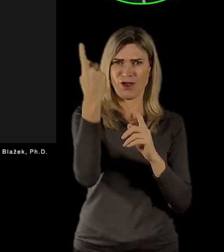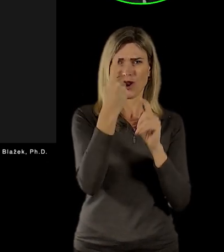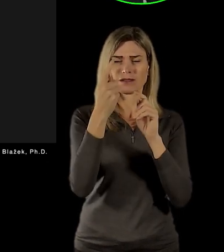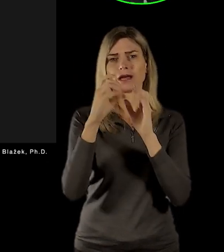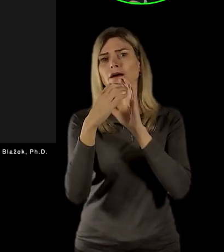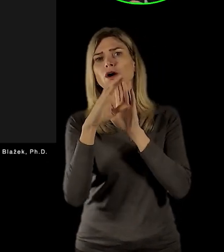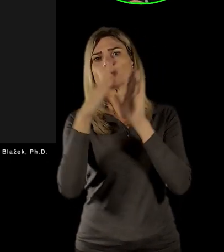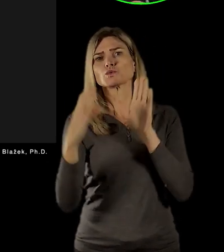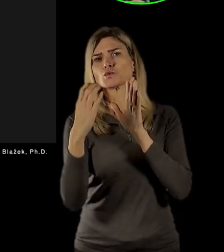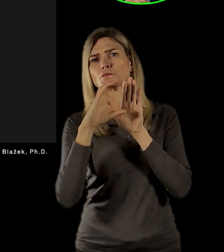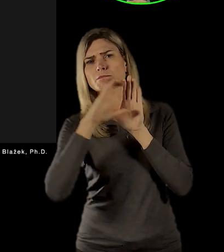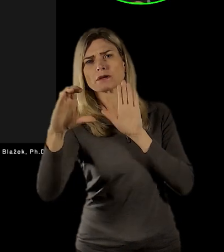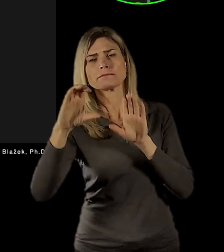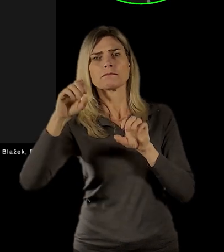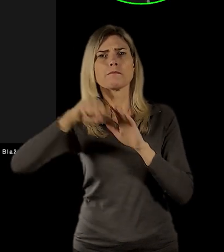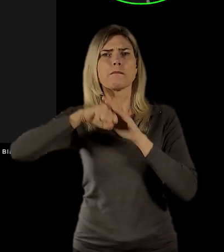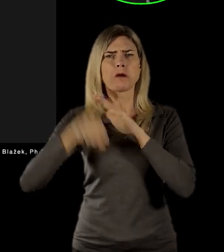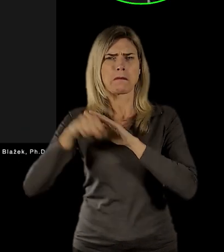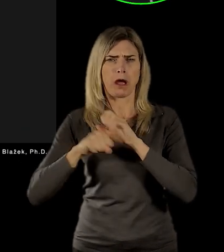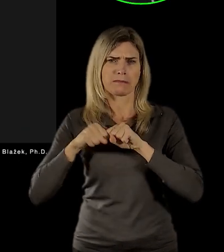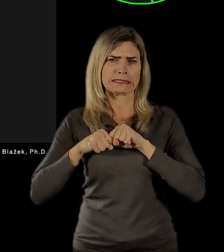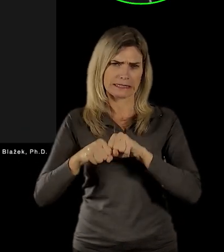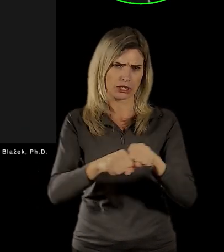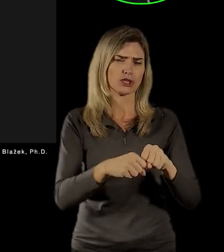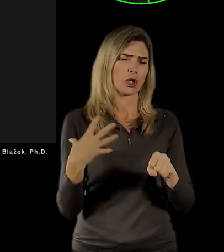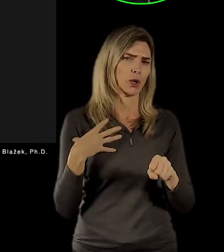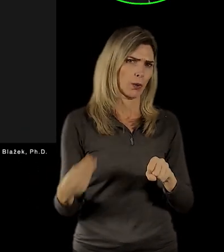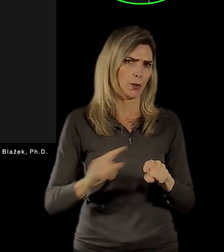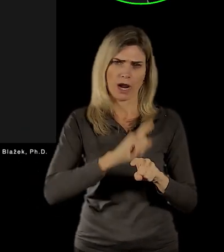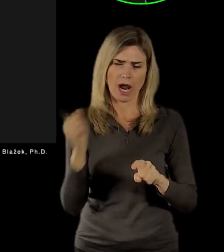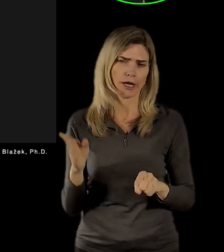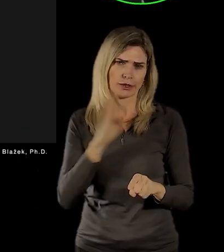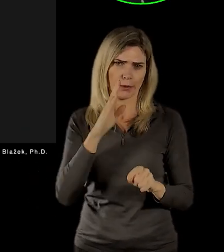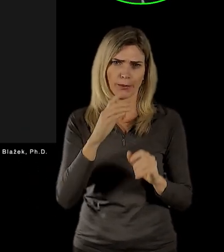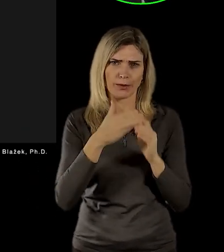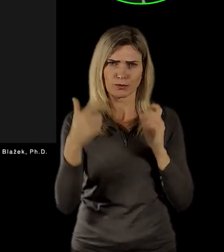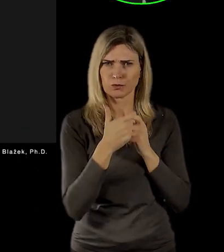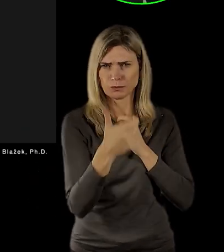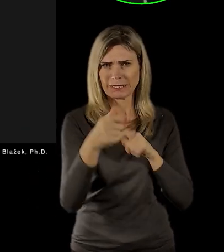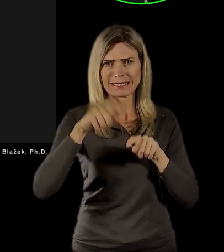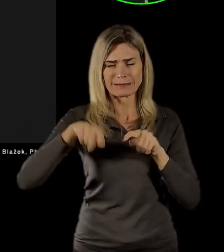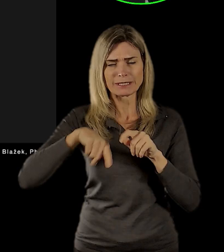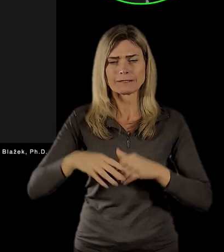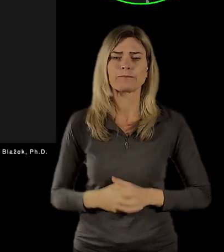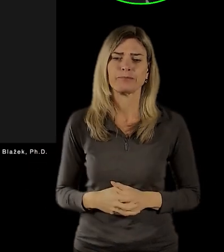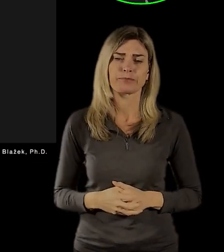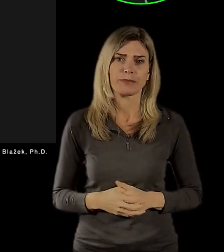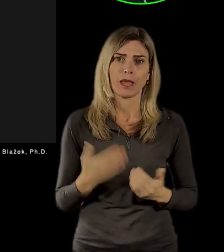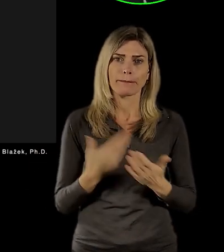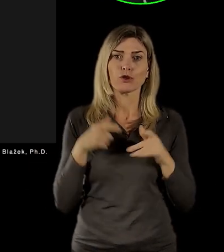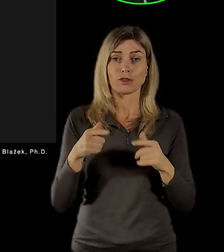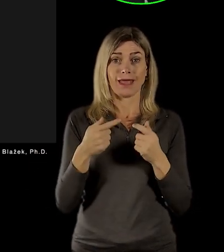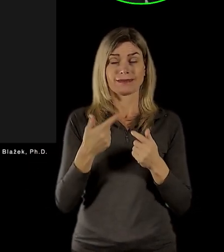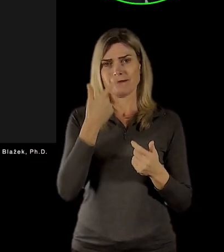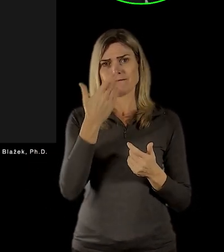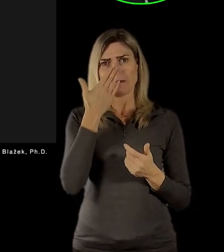pražského postání. Tak, jednotlivá témata jsou tady opravdu jenom velice symbolicky nakreslenámi,